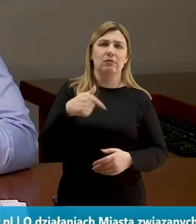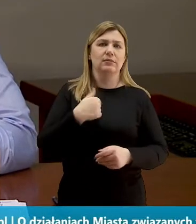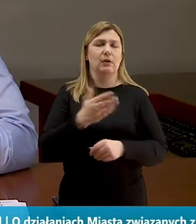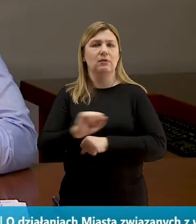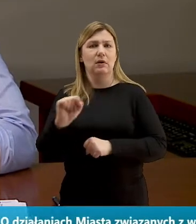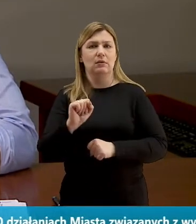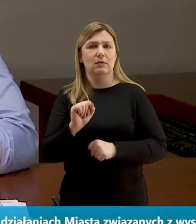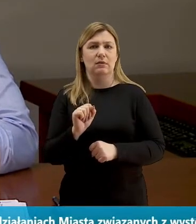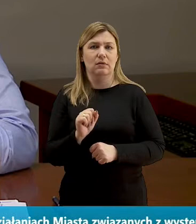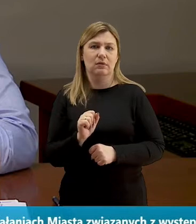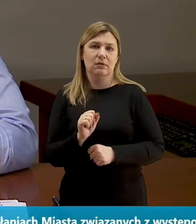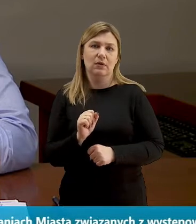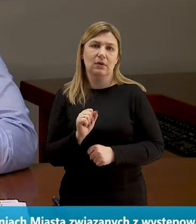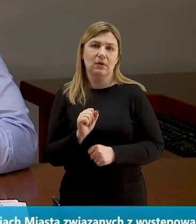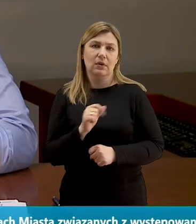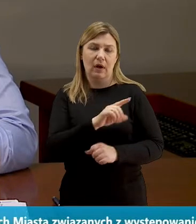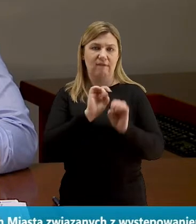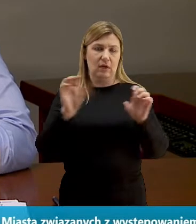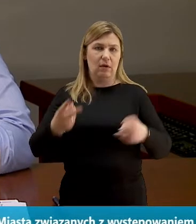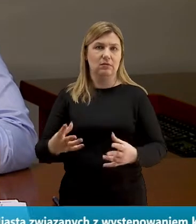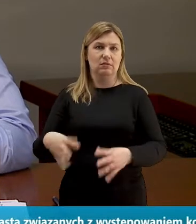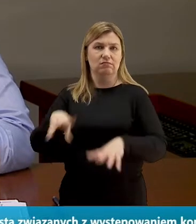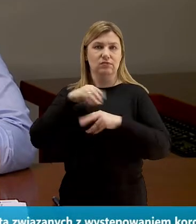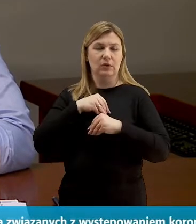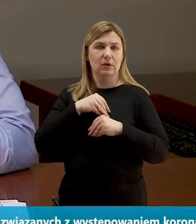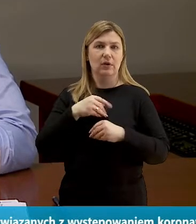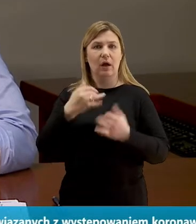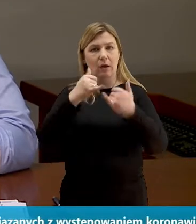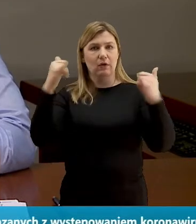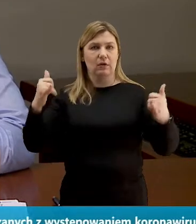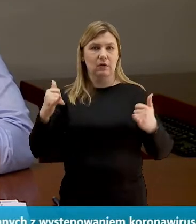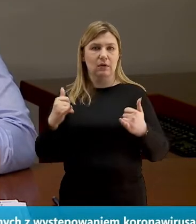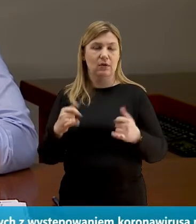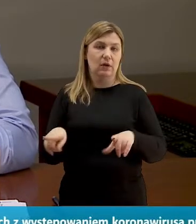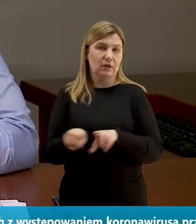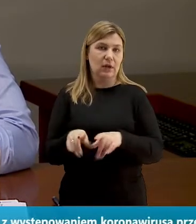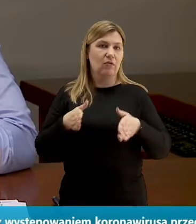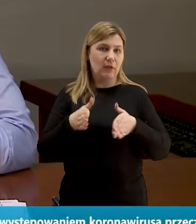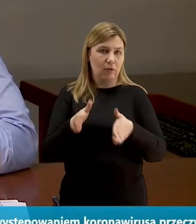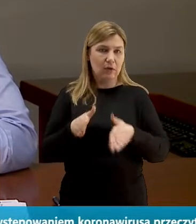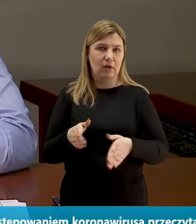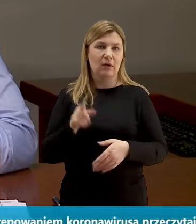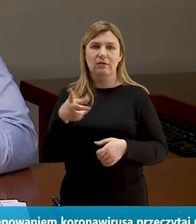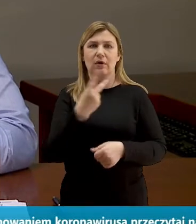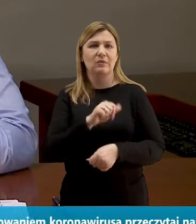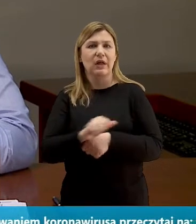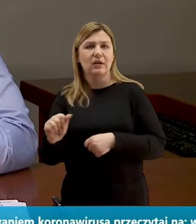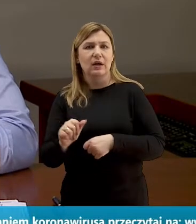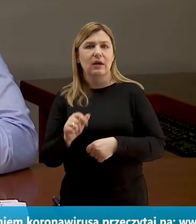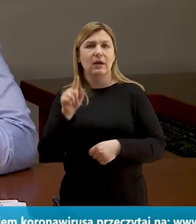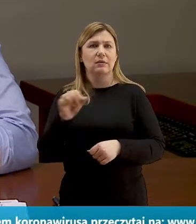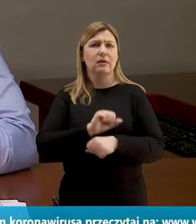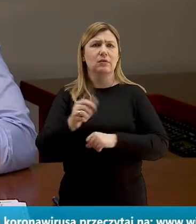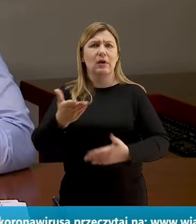wirusów przejąć w formie od innych, także na ulicy. Więc nie jest to środek, który gwarantuje,